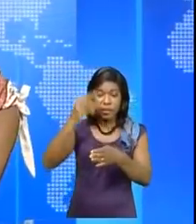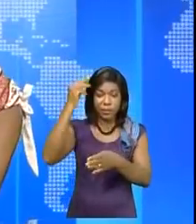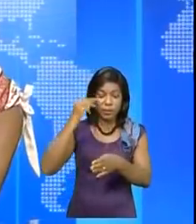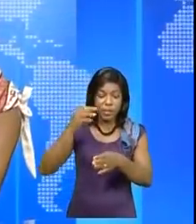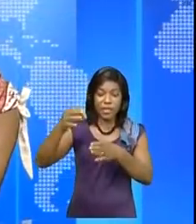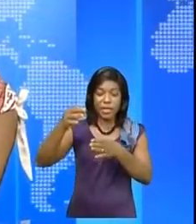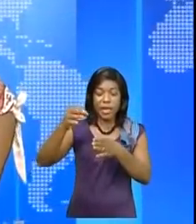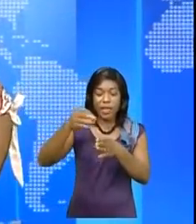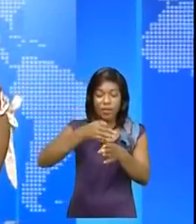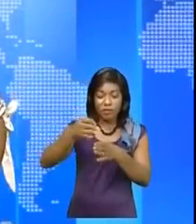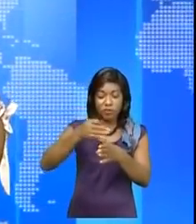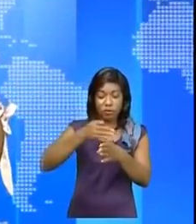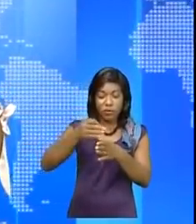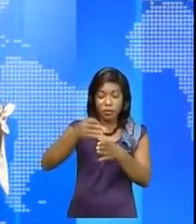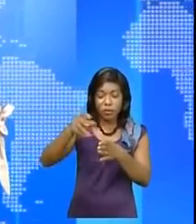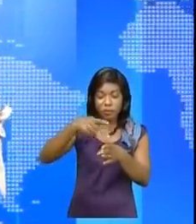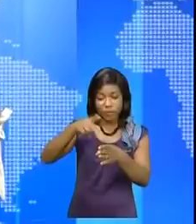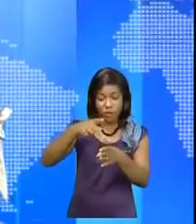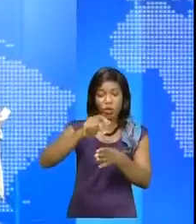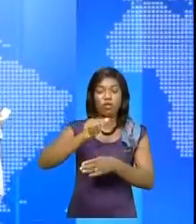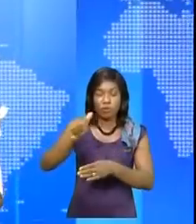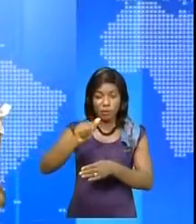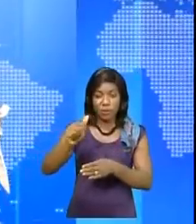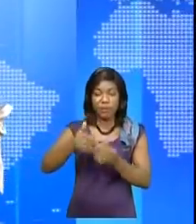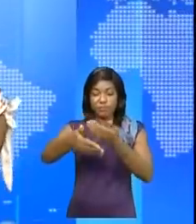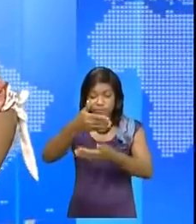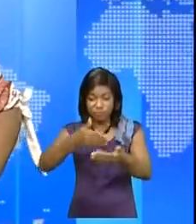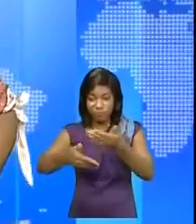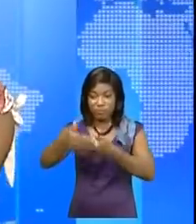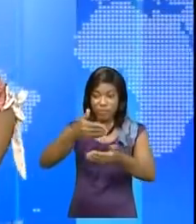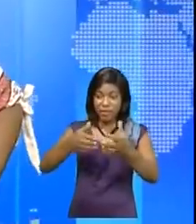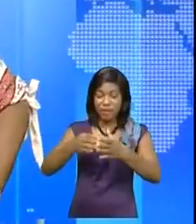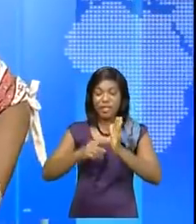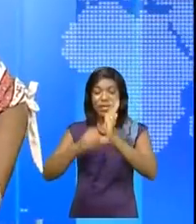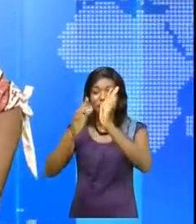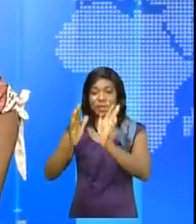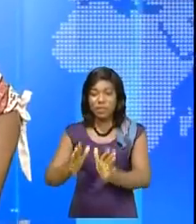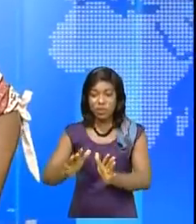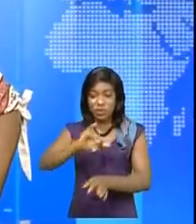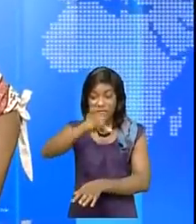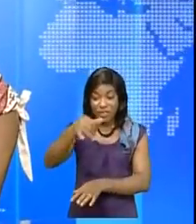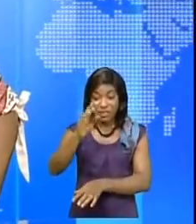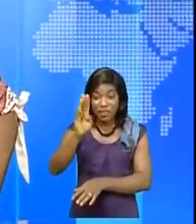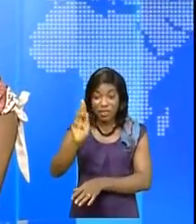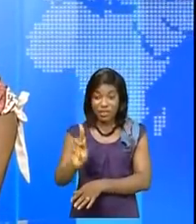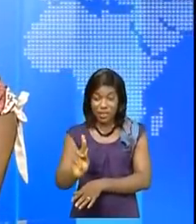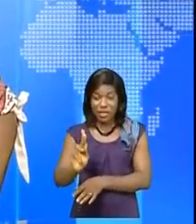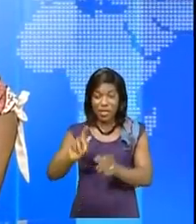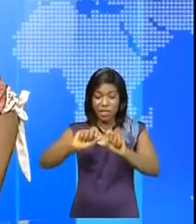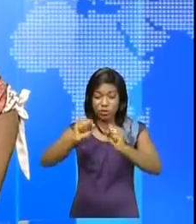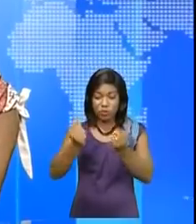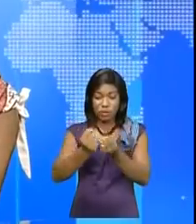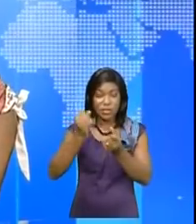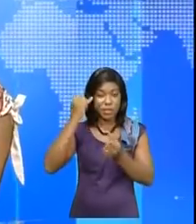formation professionnelle, Antoinette Kipoulou, a eu tour à tour des échanges avec le représentant de la JICA et une entreprise chinoise.